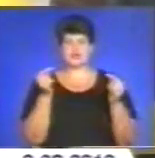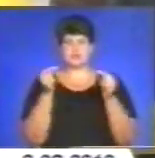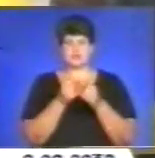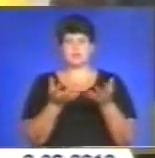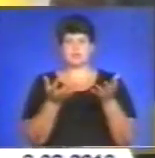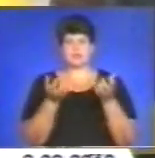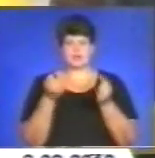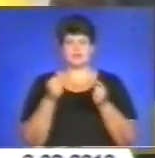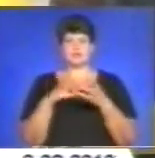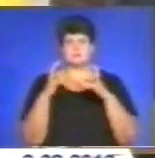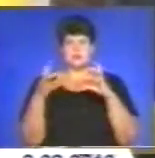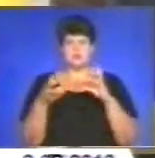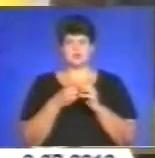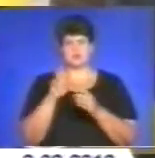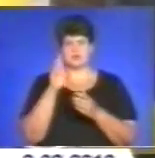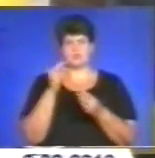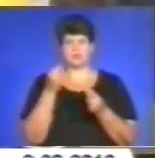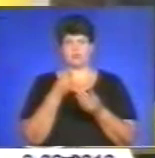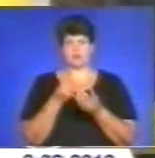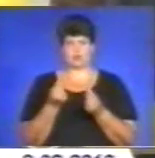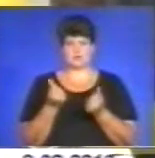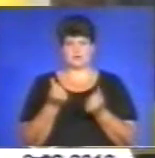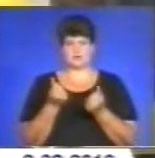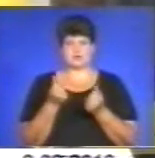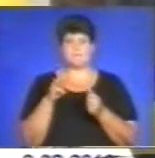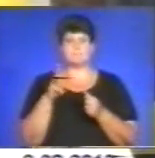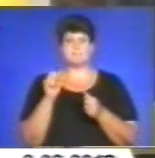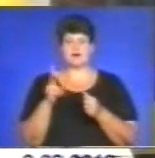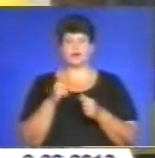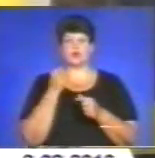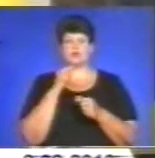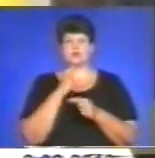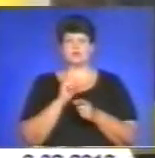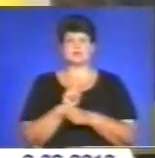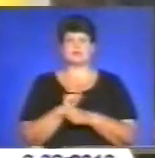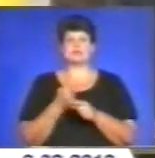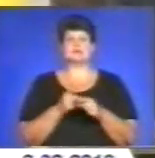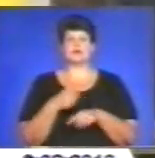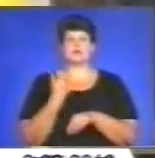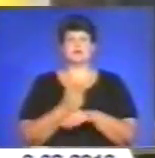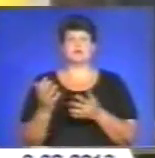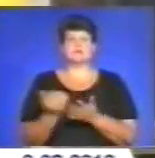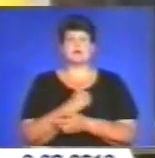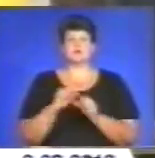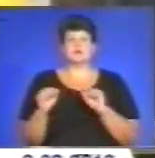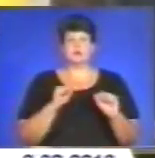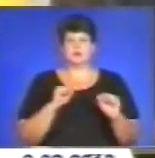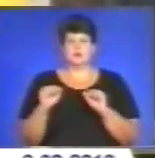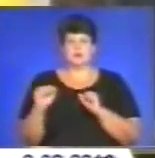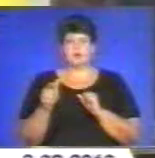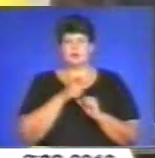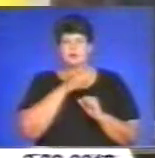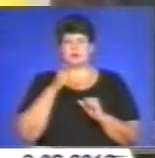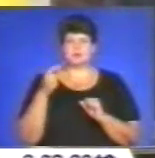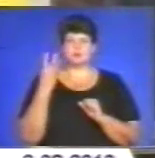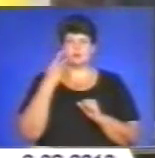збалансований бюджет. Макроекономічна стабільність – це головне досягнення уряду протягом